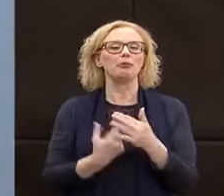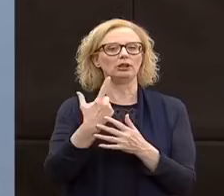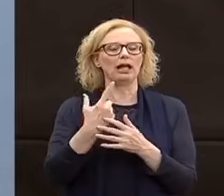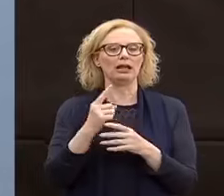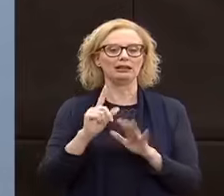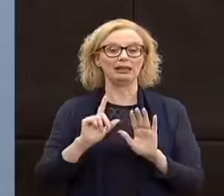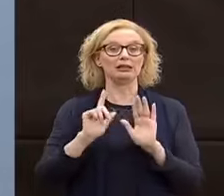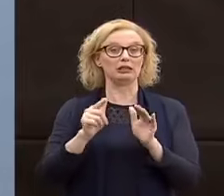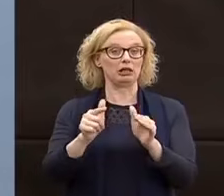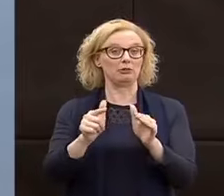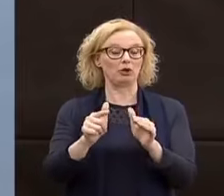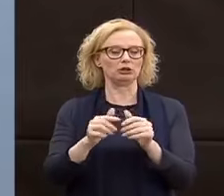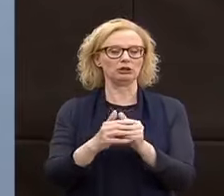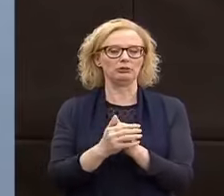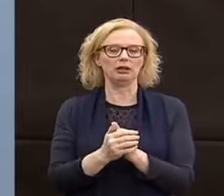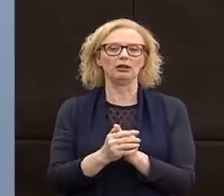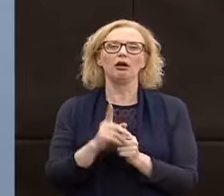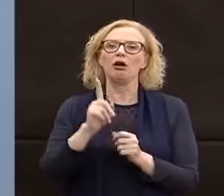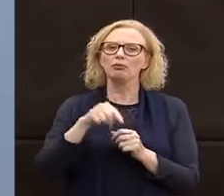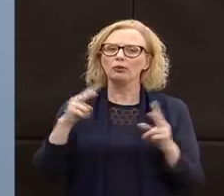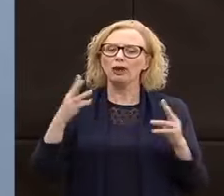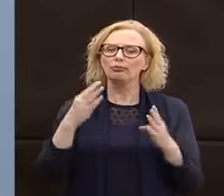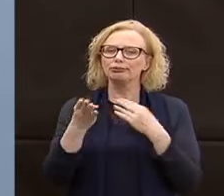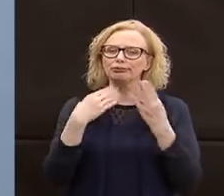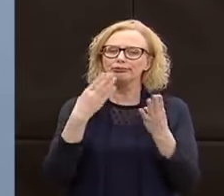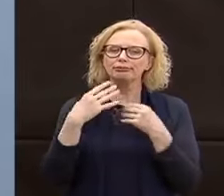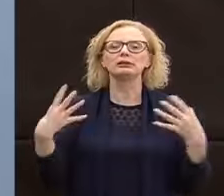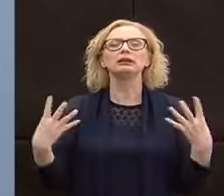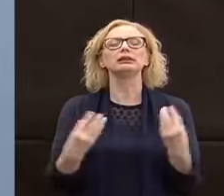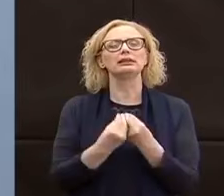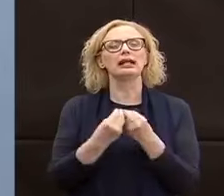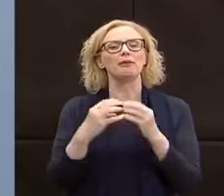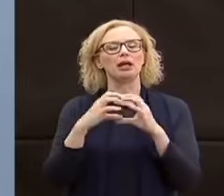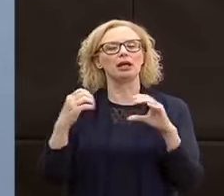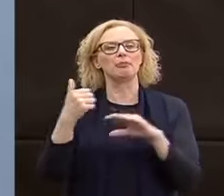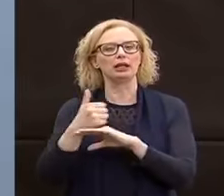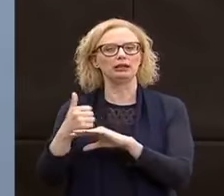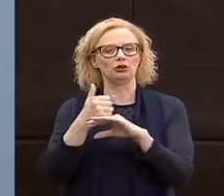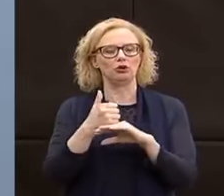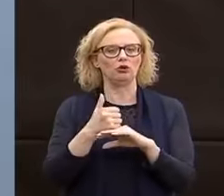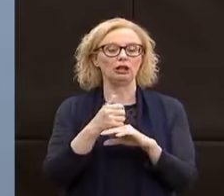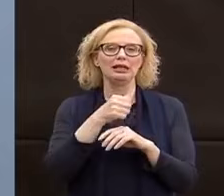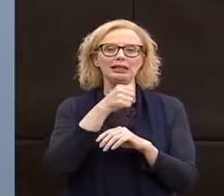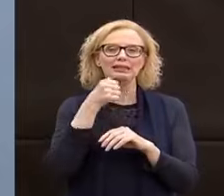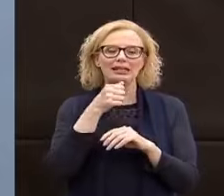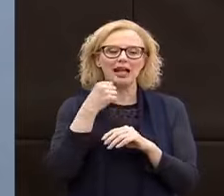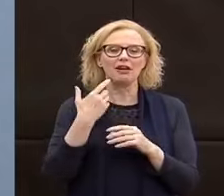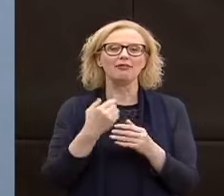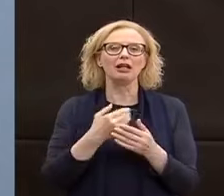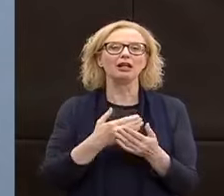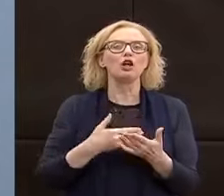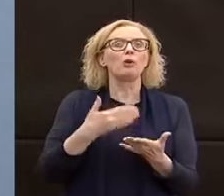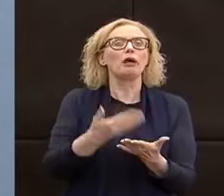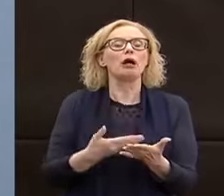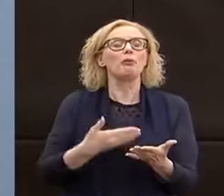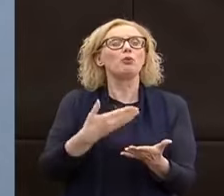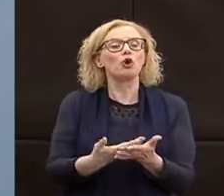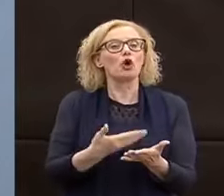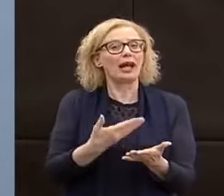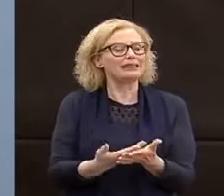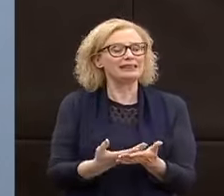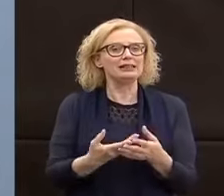abbiamo parlato anche con gli imprenditori. Qui il tema della sburocratizzazione e della velocizzazione